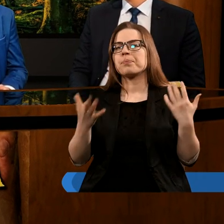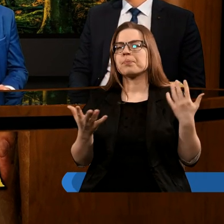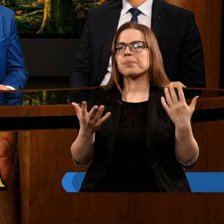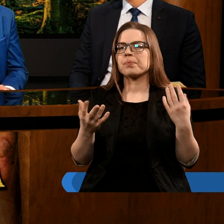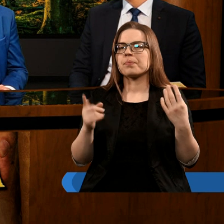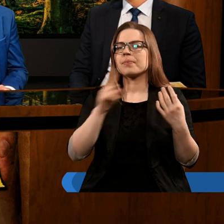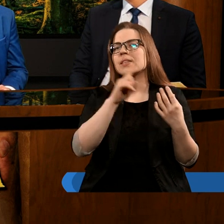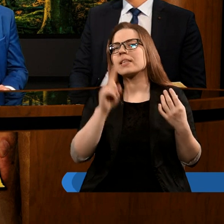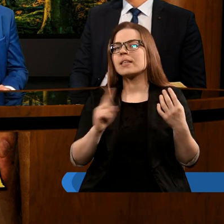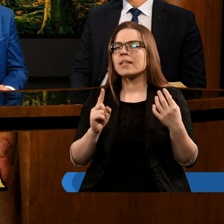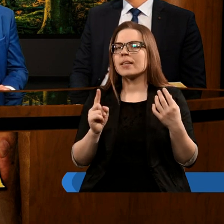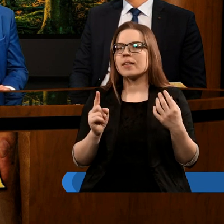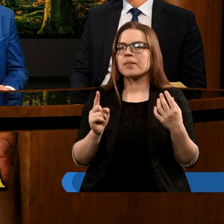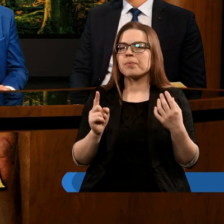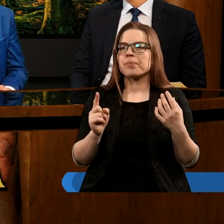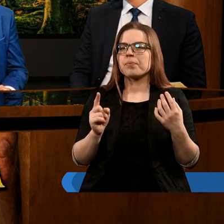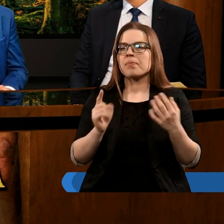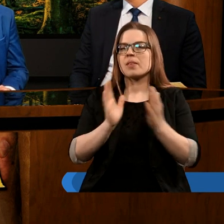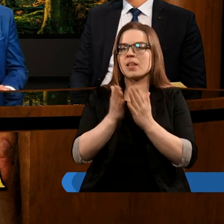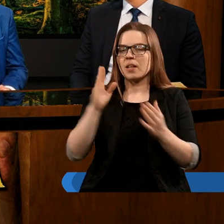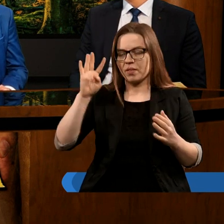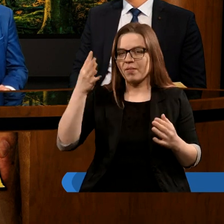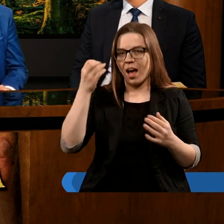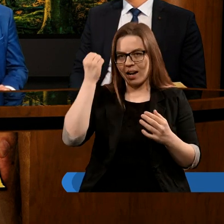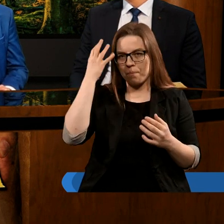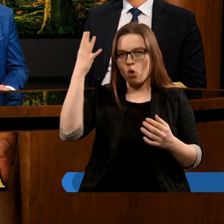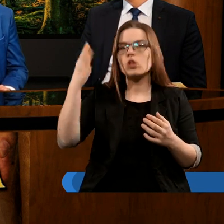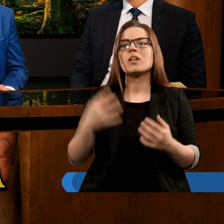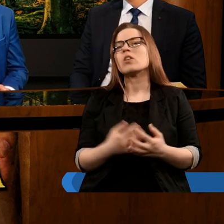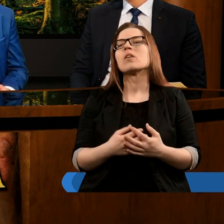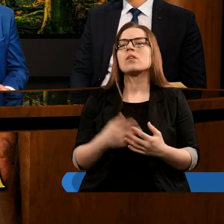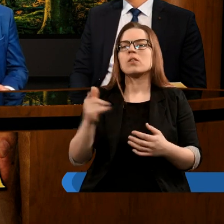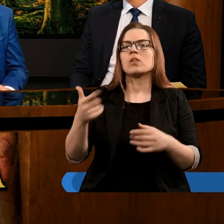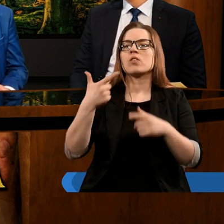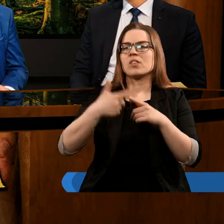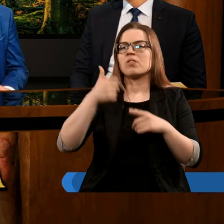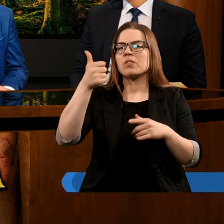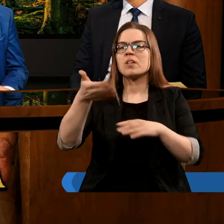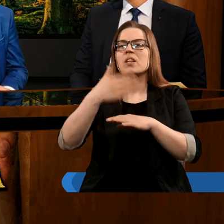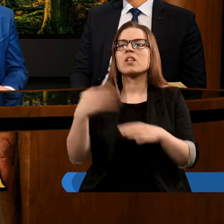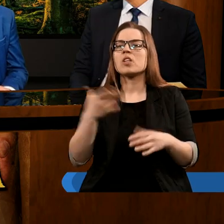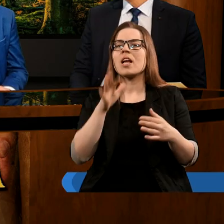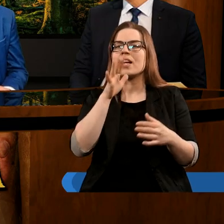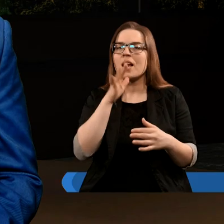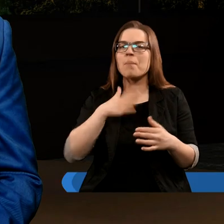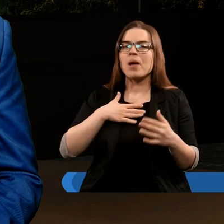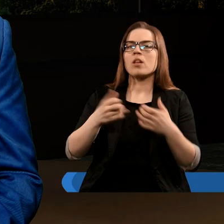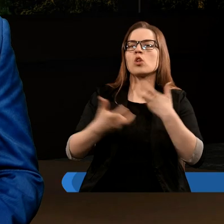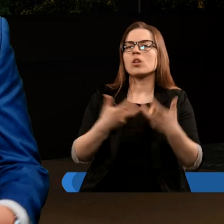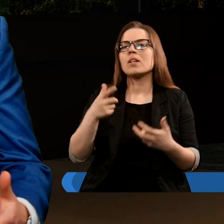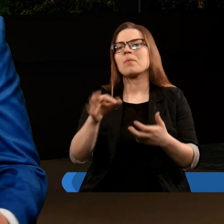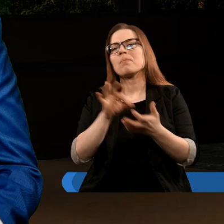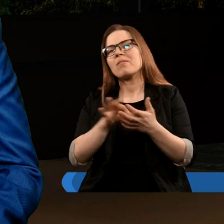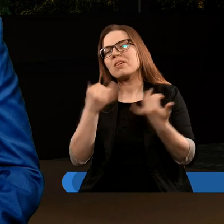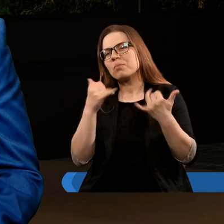epizod z Księgi Czwartej Mojżeszowej, z dwudziestego pierwszego rozdziału, gdzie Izraelici mieli do czynienia z